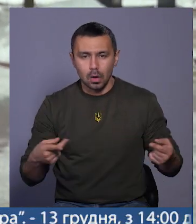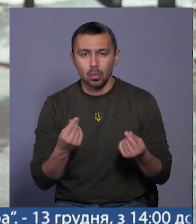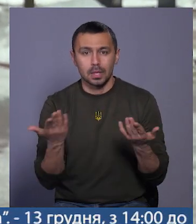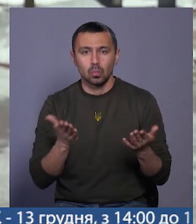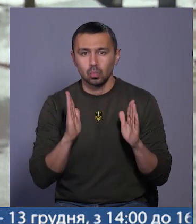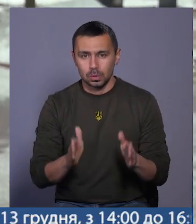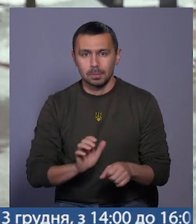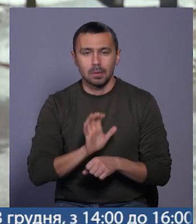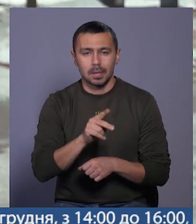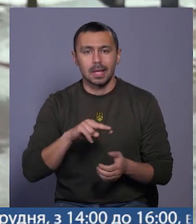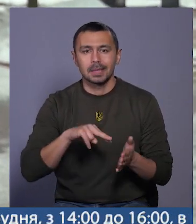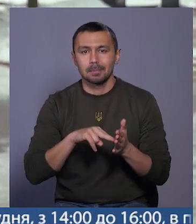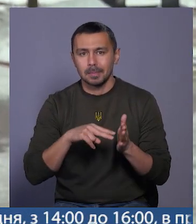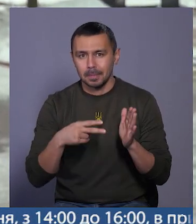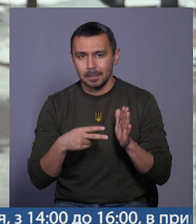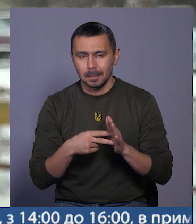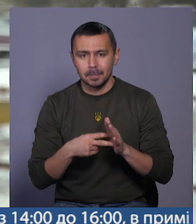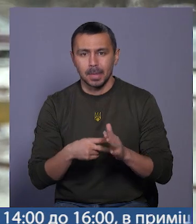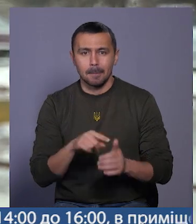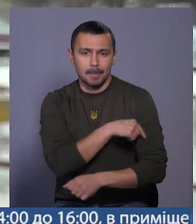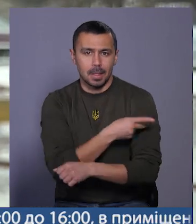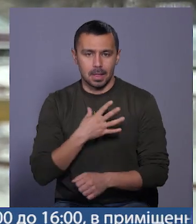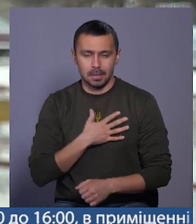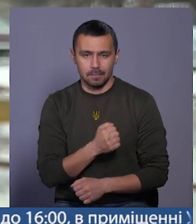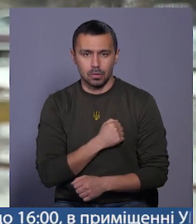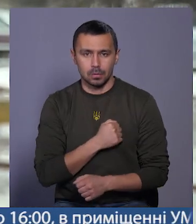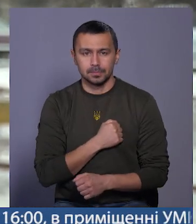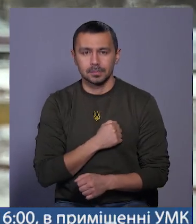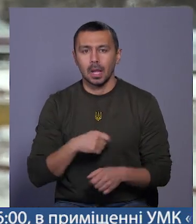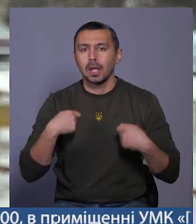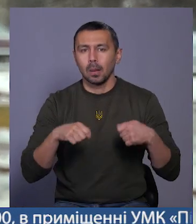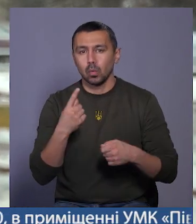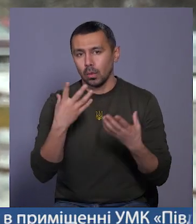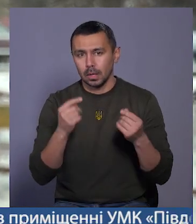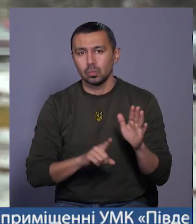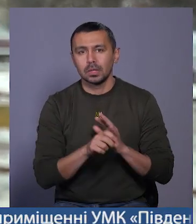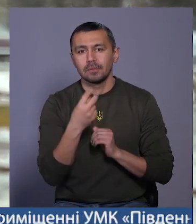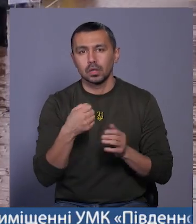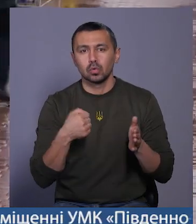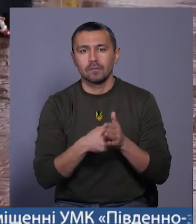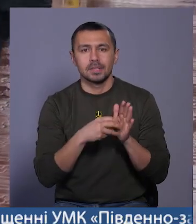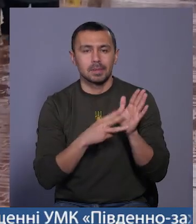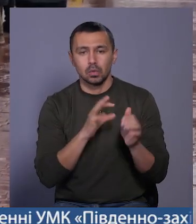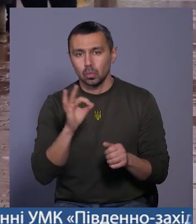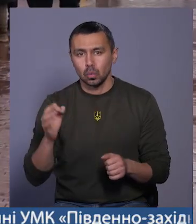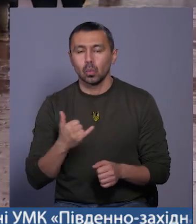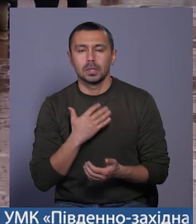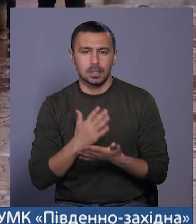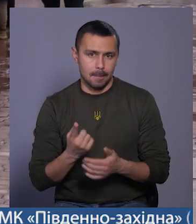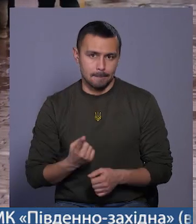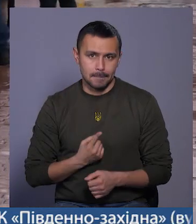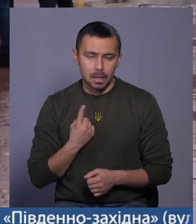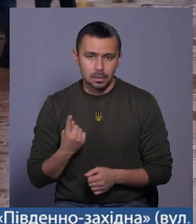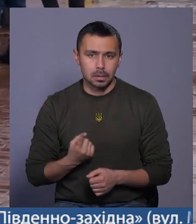будуть спрямовані на тактичну медицину для наших військових. Ярмарок у нас одноденний з 12 по 18 годину. У нас є майстри, які з